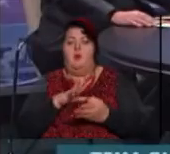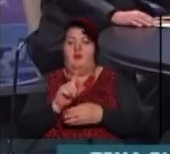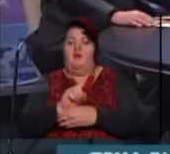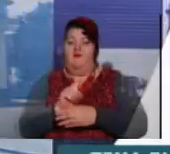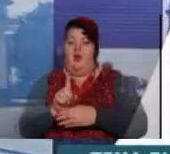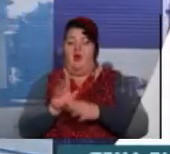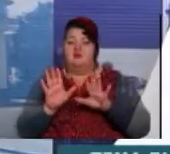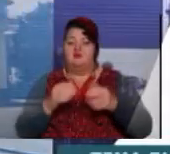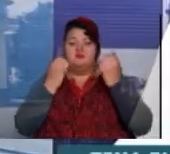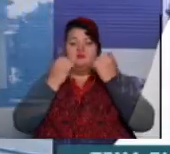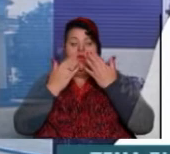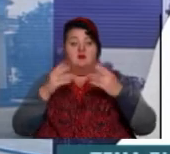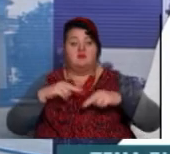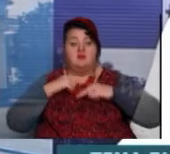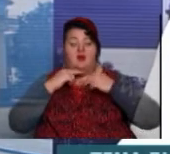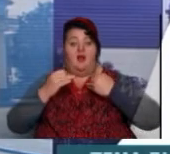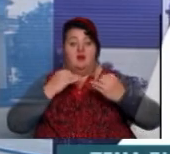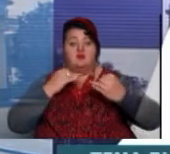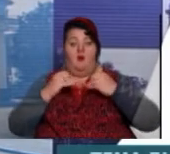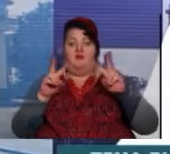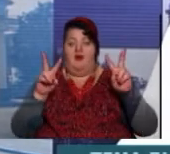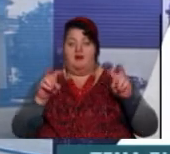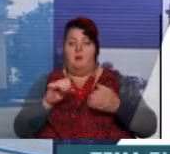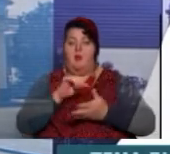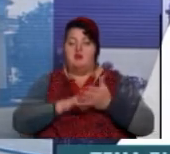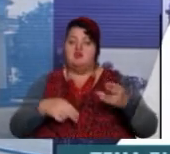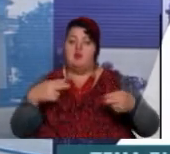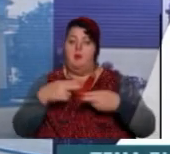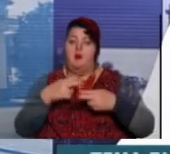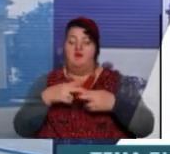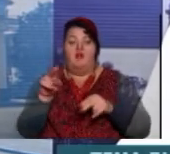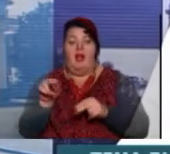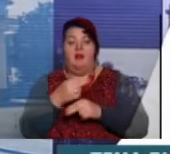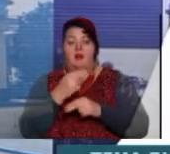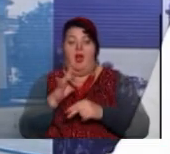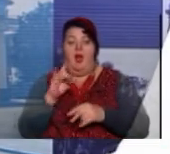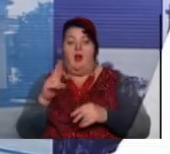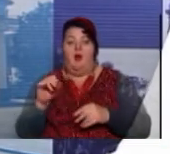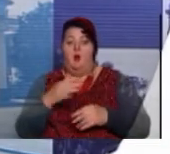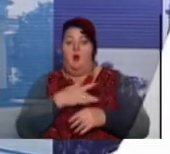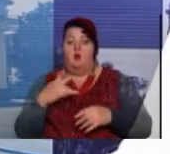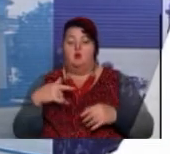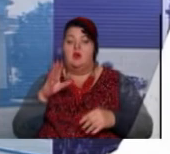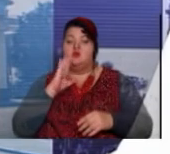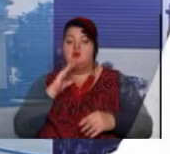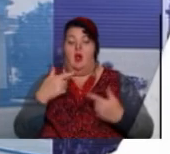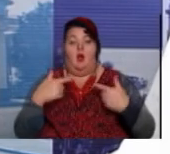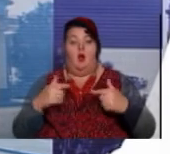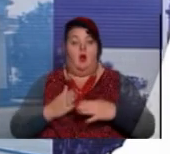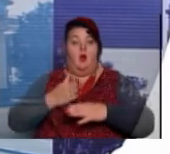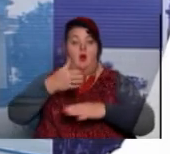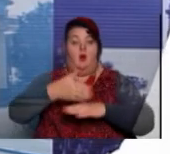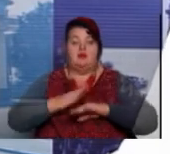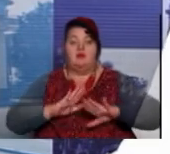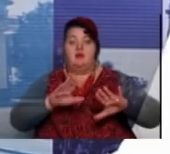Дякую за розмову. Тема сьогоднішньої розмови – причини профілактики та лікування раку груддаю жінок. Гості студія Артем Айкян – заступник